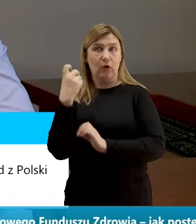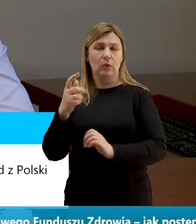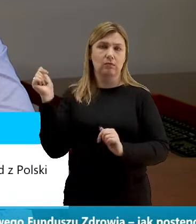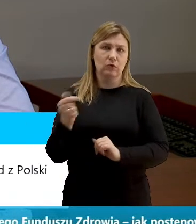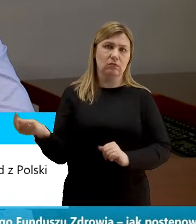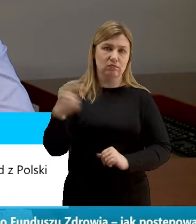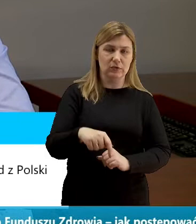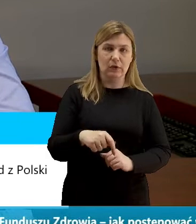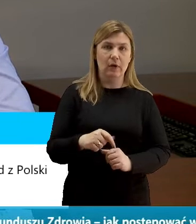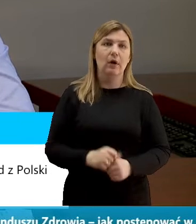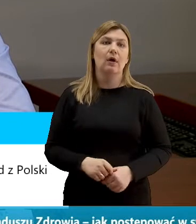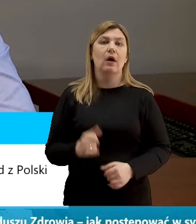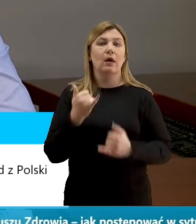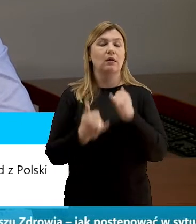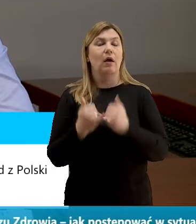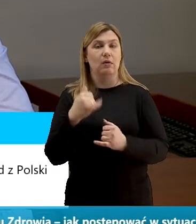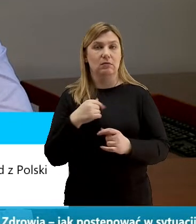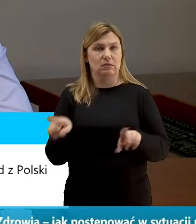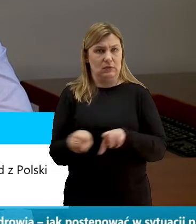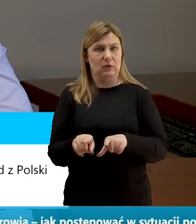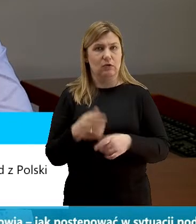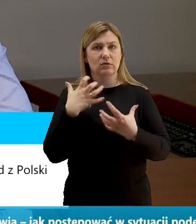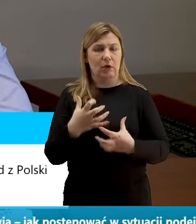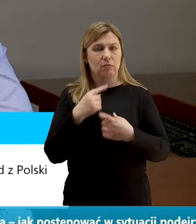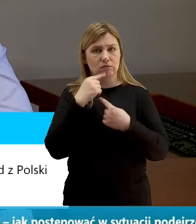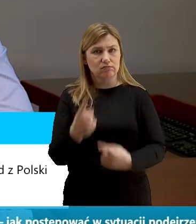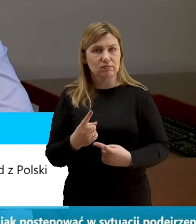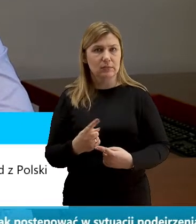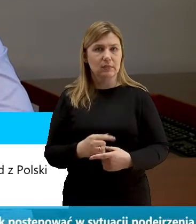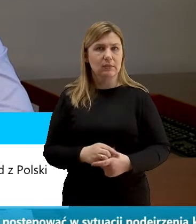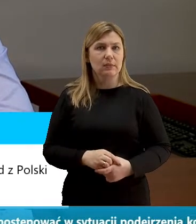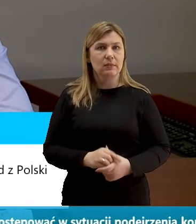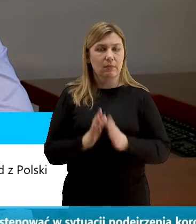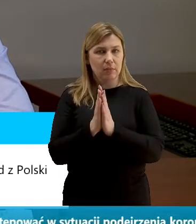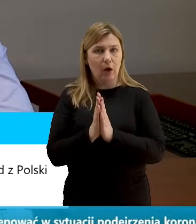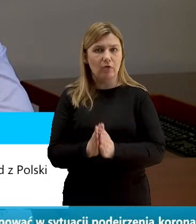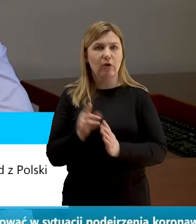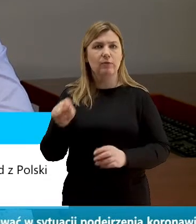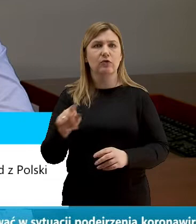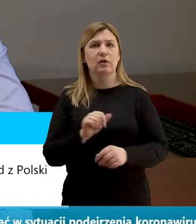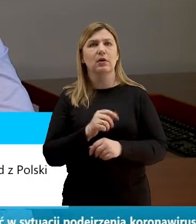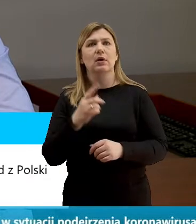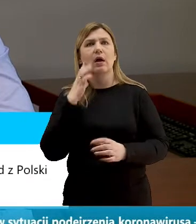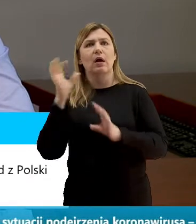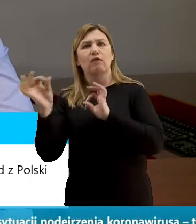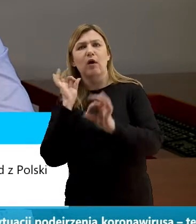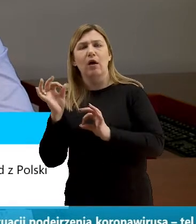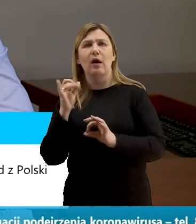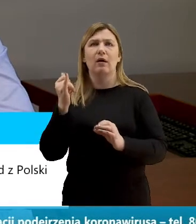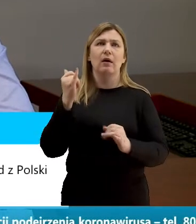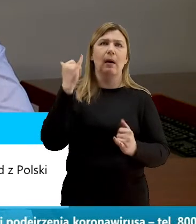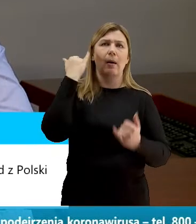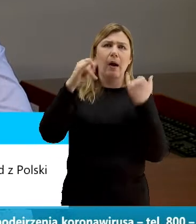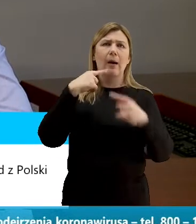Przede wszystkim też chciałbym Państwa prosić abyście nie ulegali różnego rodzaju plotkom